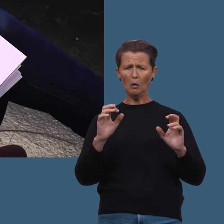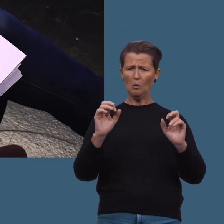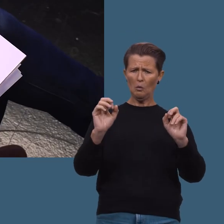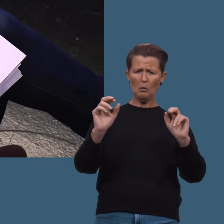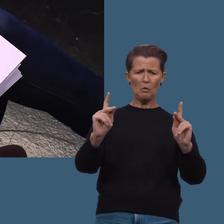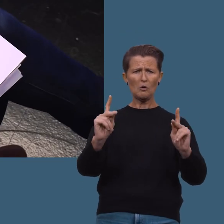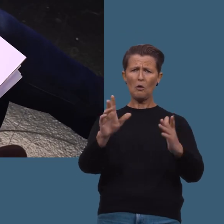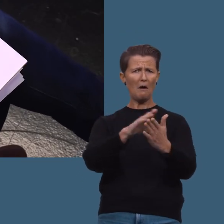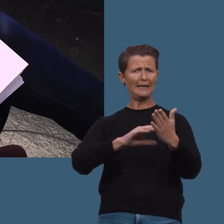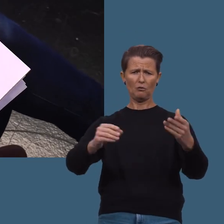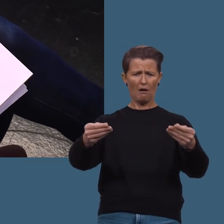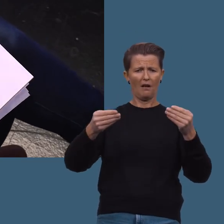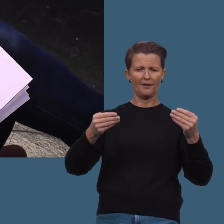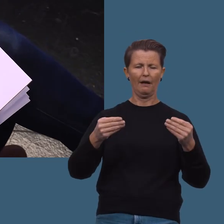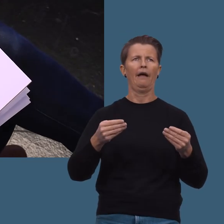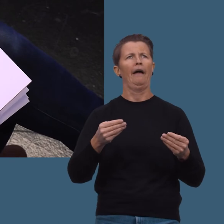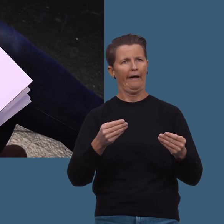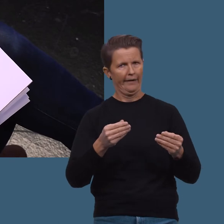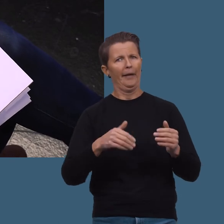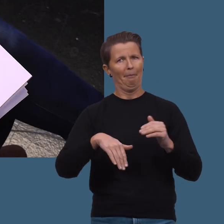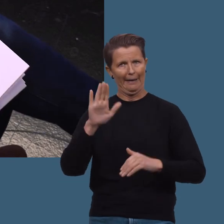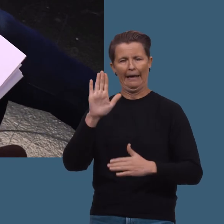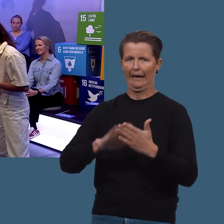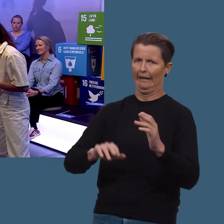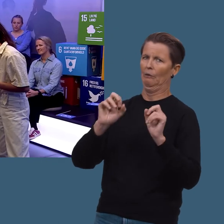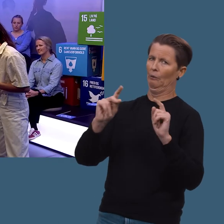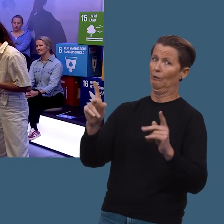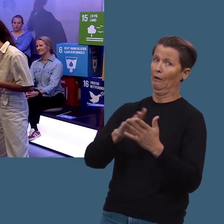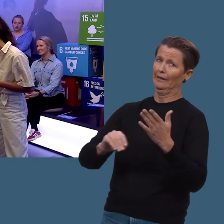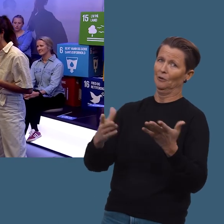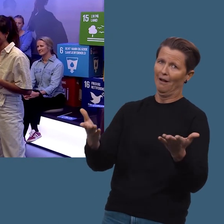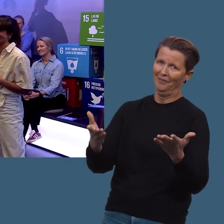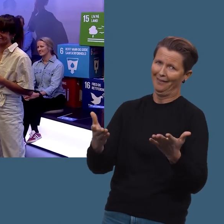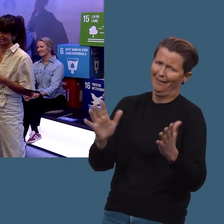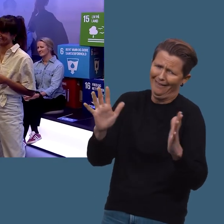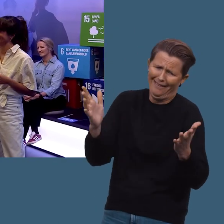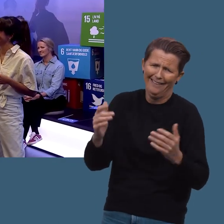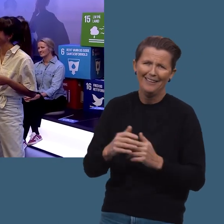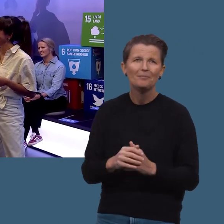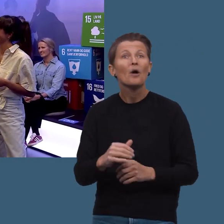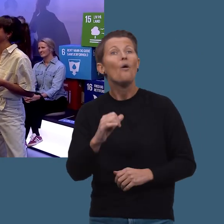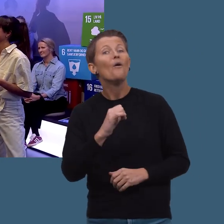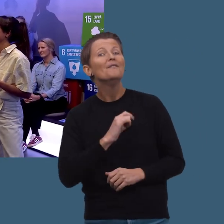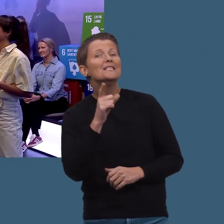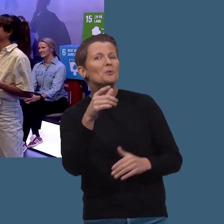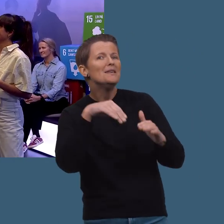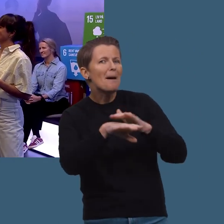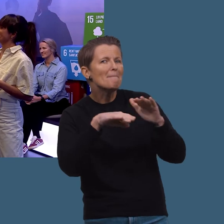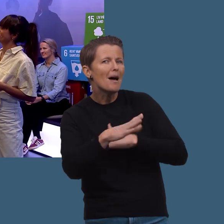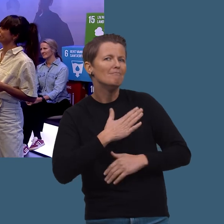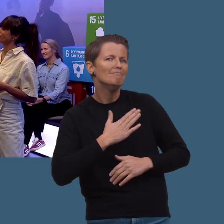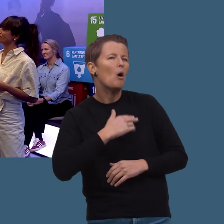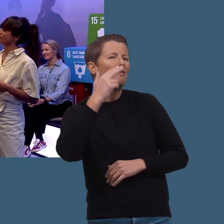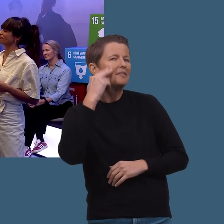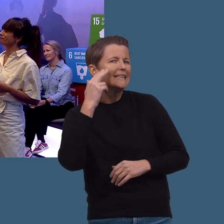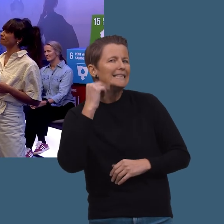frem til et resultat som er helt overleit. Mer enn bare overleit. Det, altså. Hvis du der hjemme har lyst til å